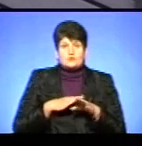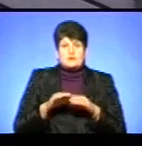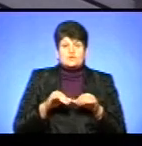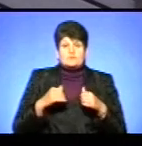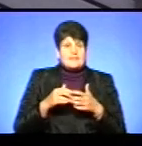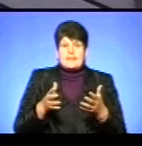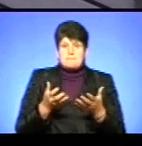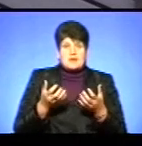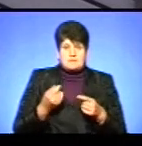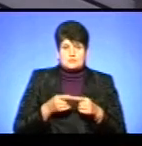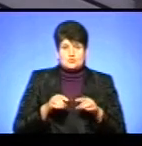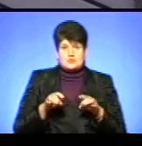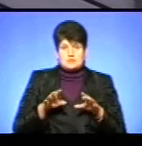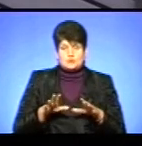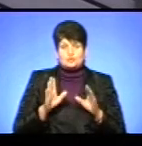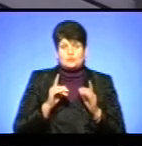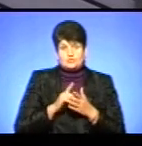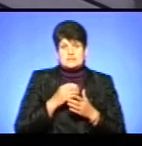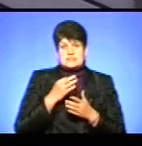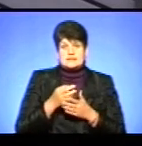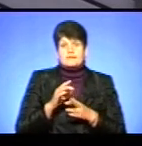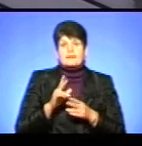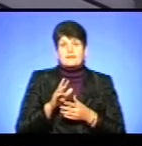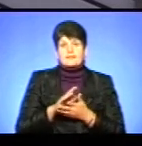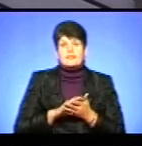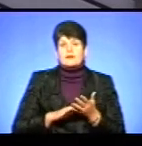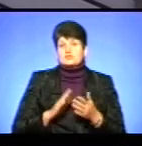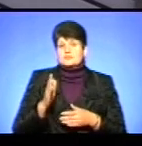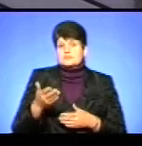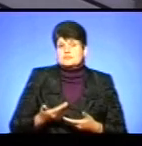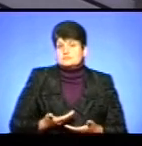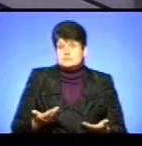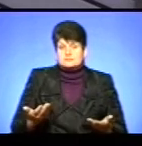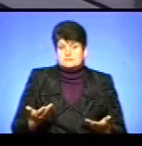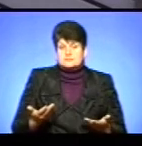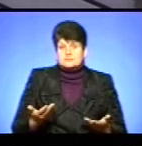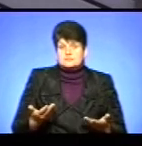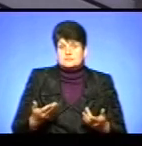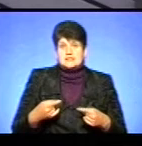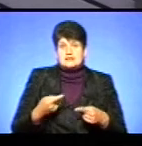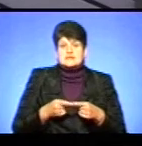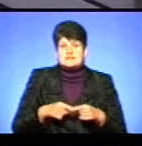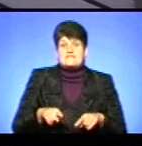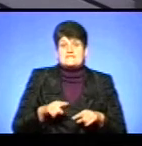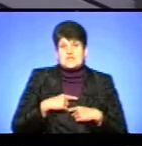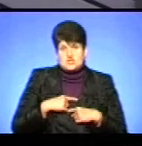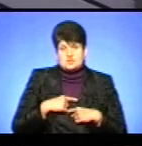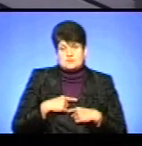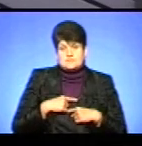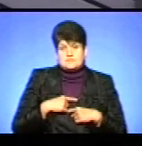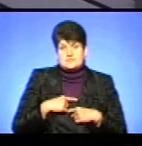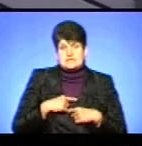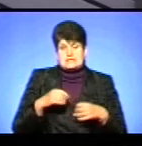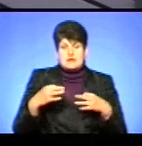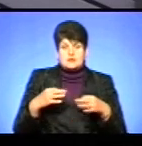не прийме такого рішення, то мусить сказати, як далі бути. Чи просто доходити до фінішу з тим транспортом, чи